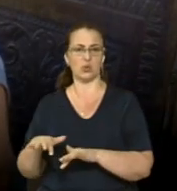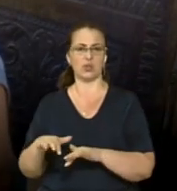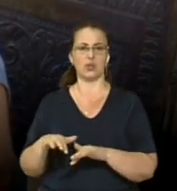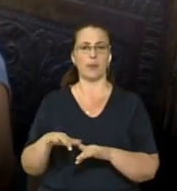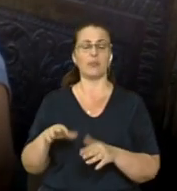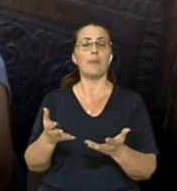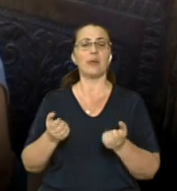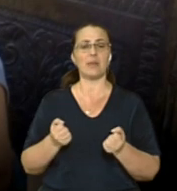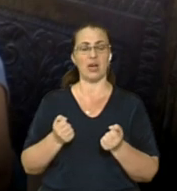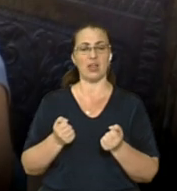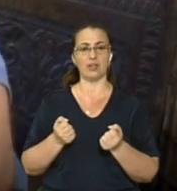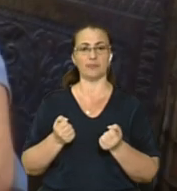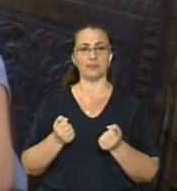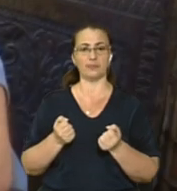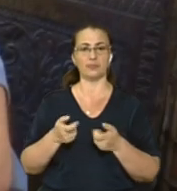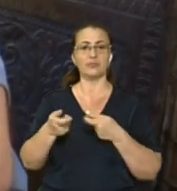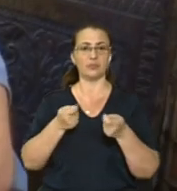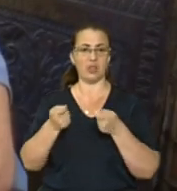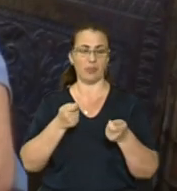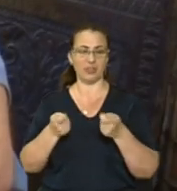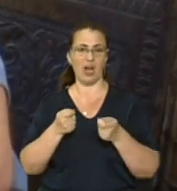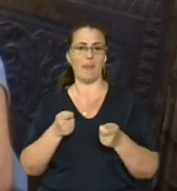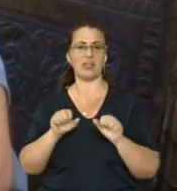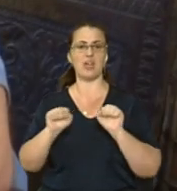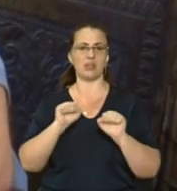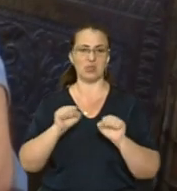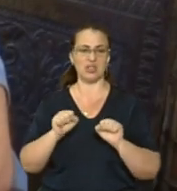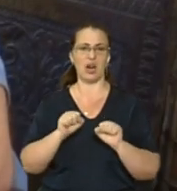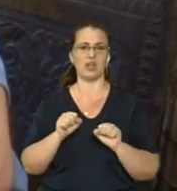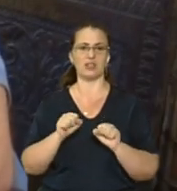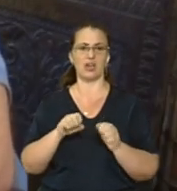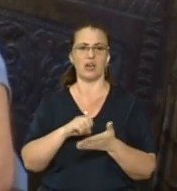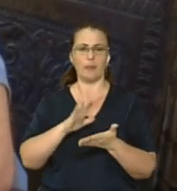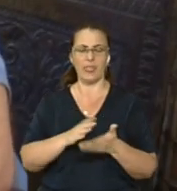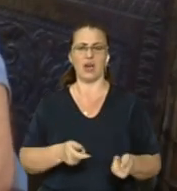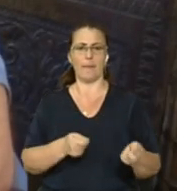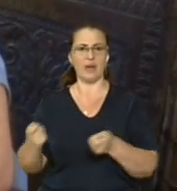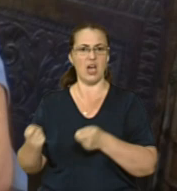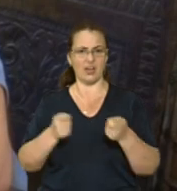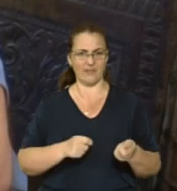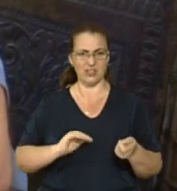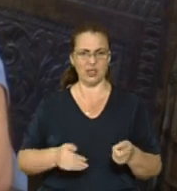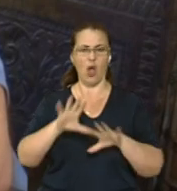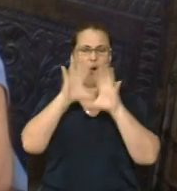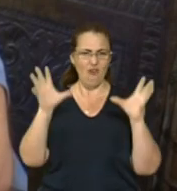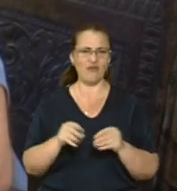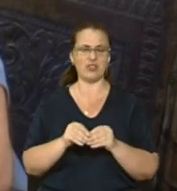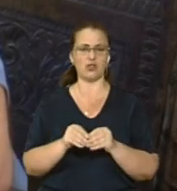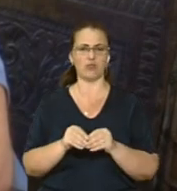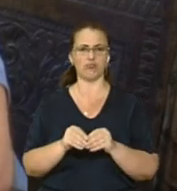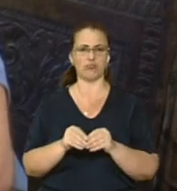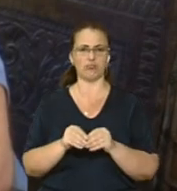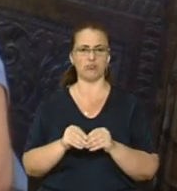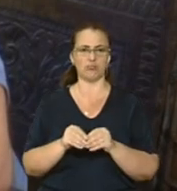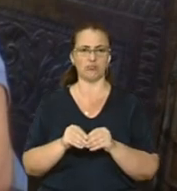в цьому приймали департамент ПВР, адміністрації, перевізники, які діють на ринку Львова. Тобто все були проведені